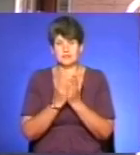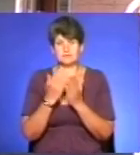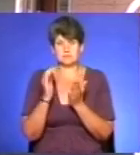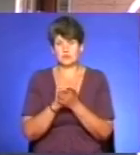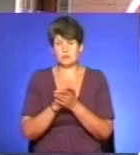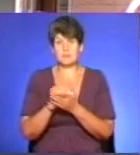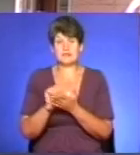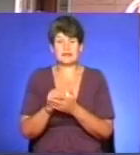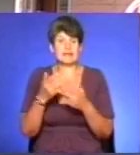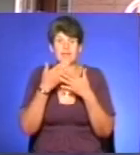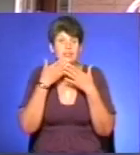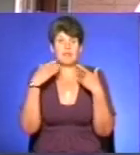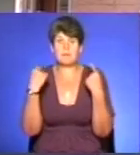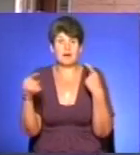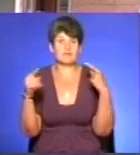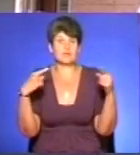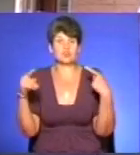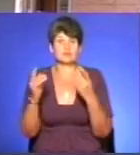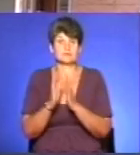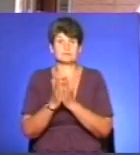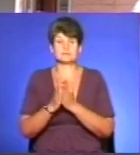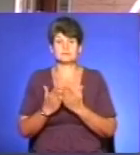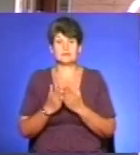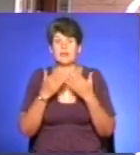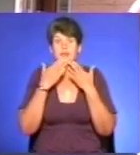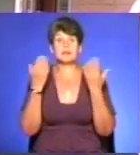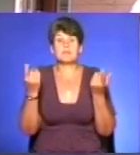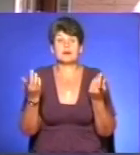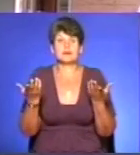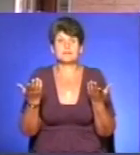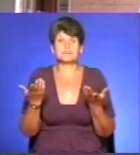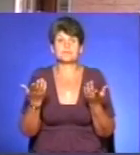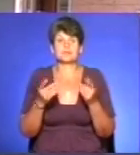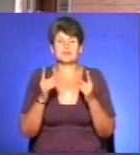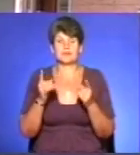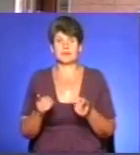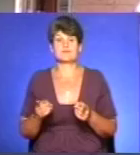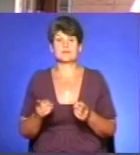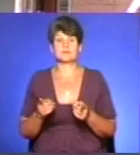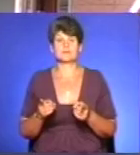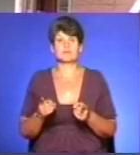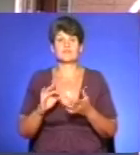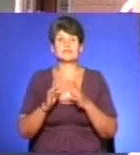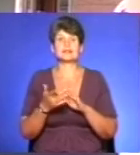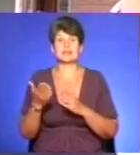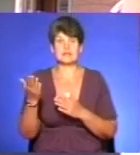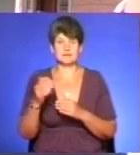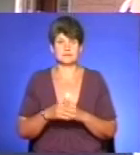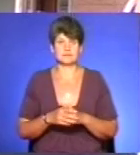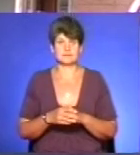їх немає в будь-яких різних енциклопедіях, і її немає навіть в тому самому інтернеті.